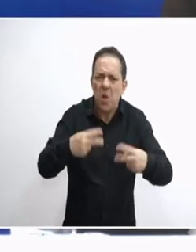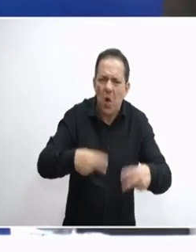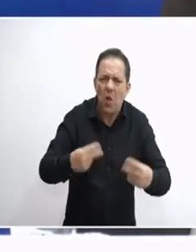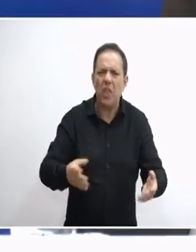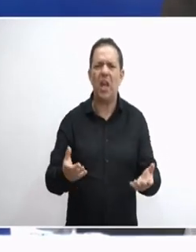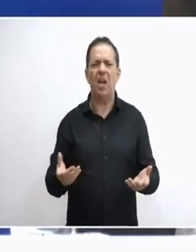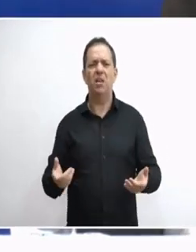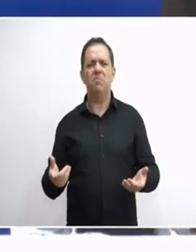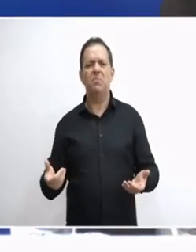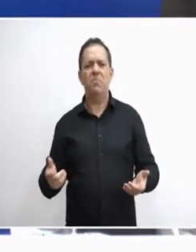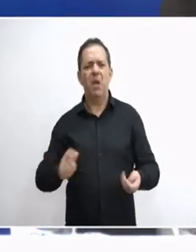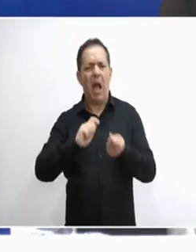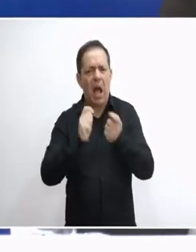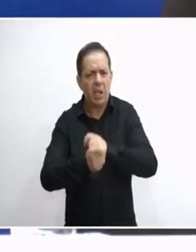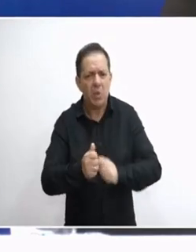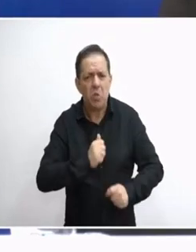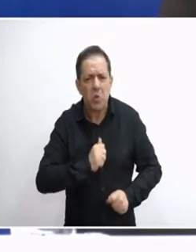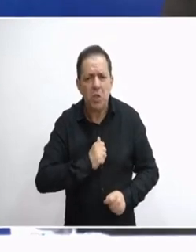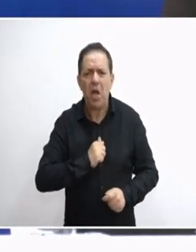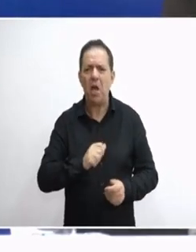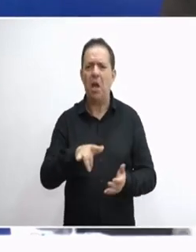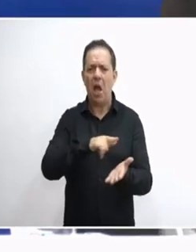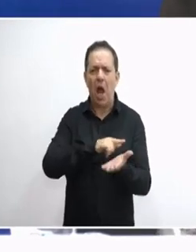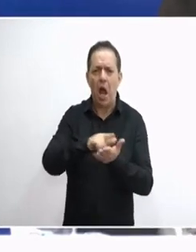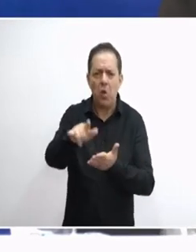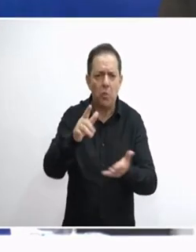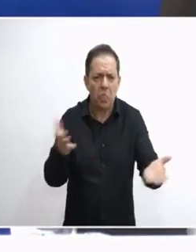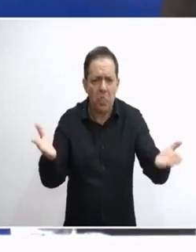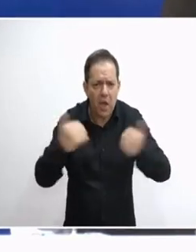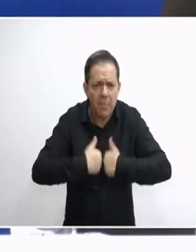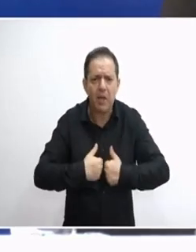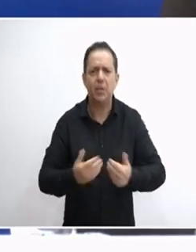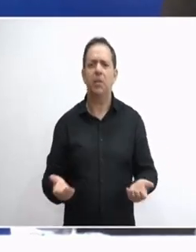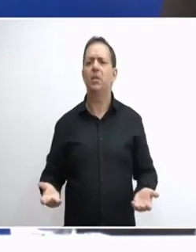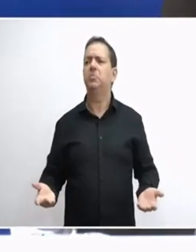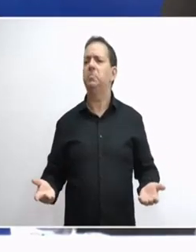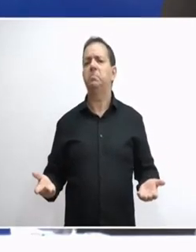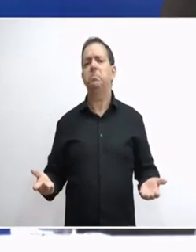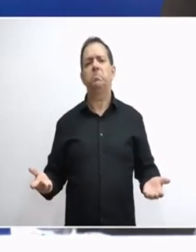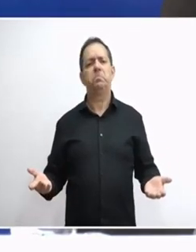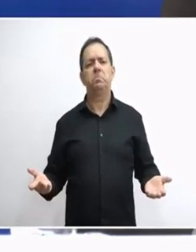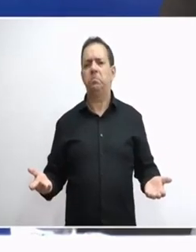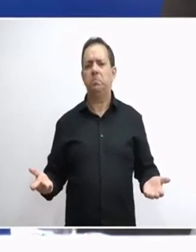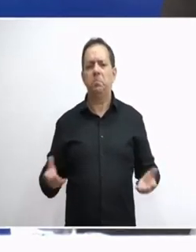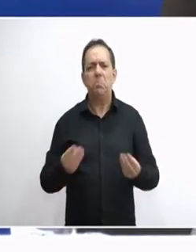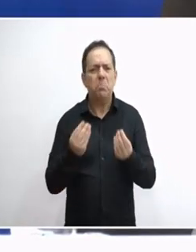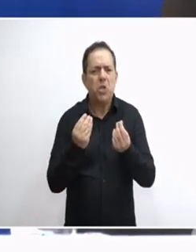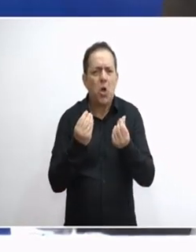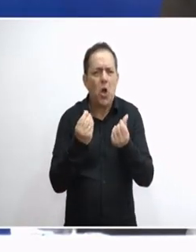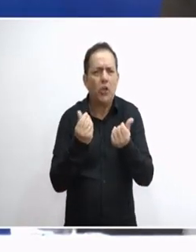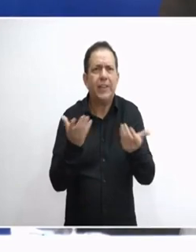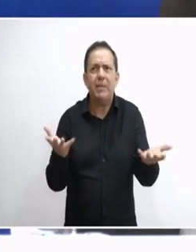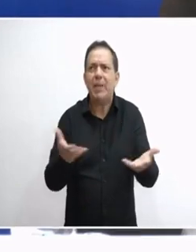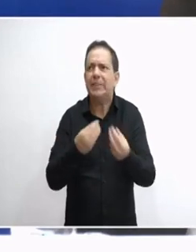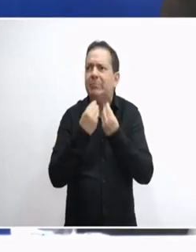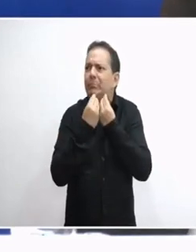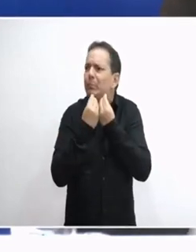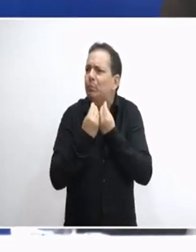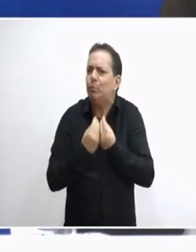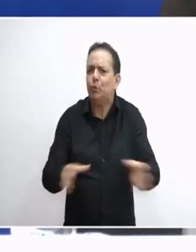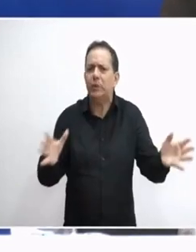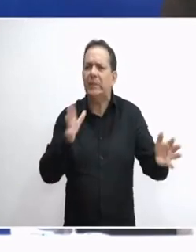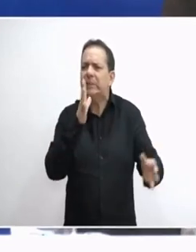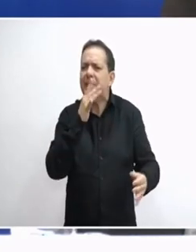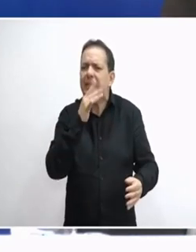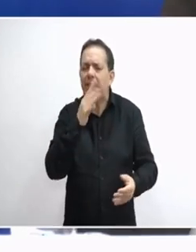Είναι ιδιωτικοποιημένοι. Τα αεροδρομιά μας είναι ανύπαρτα. Η πυρωτική χώρα είναι ένα χάλι μόνο